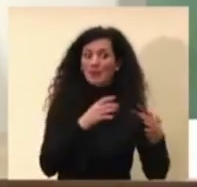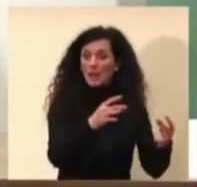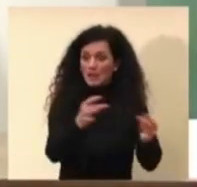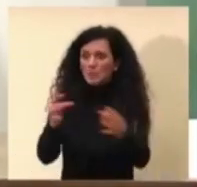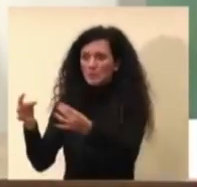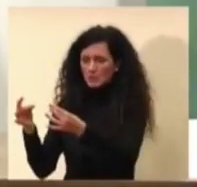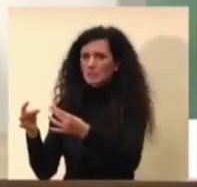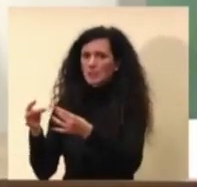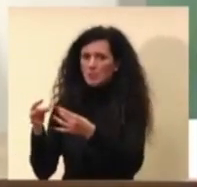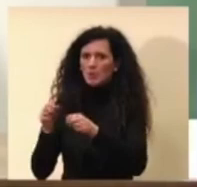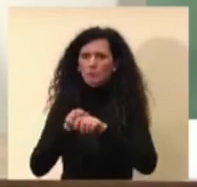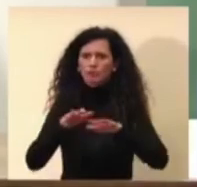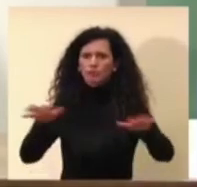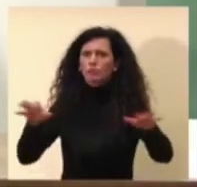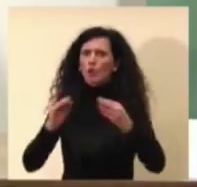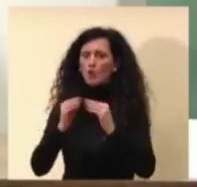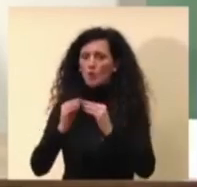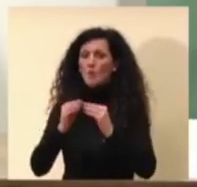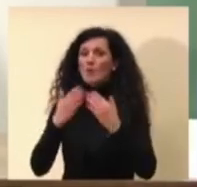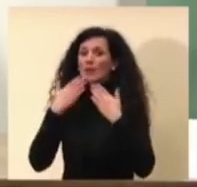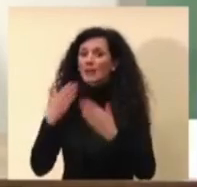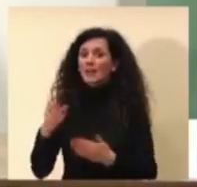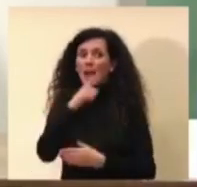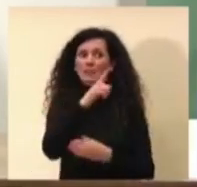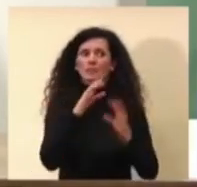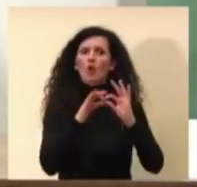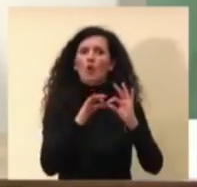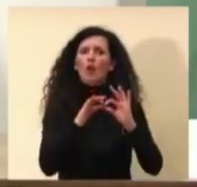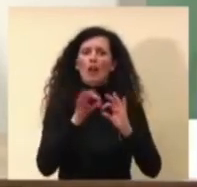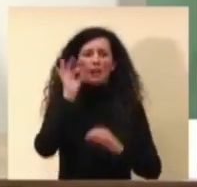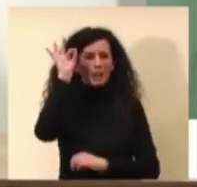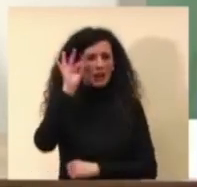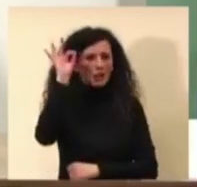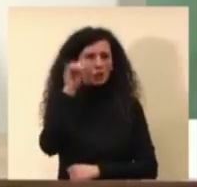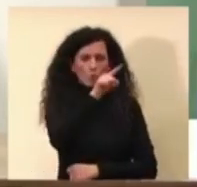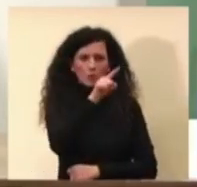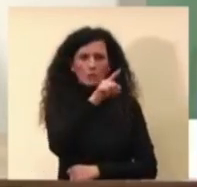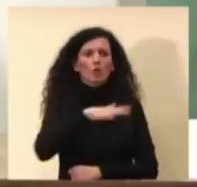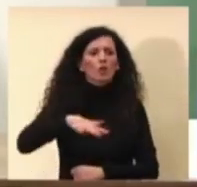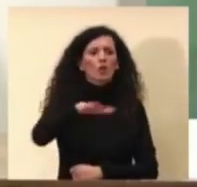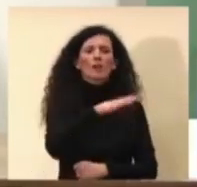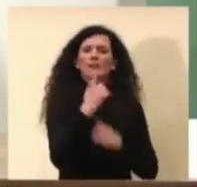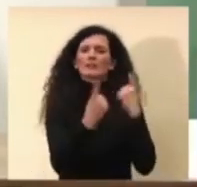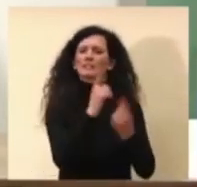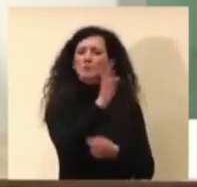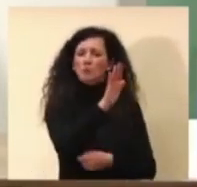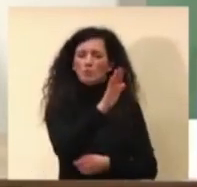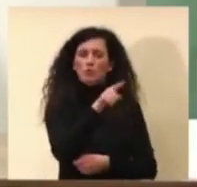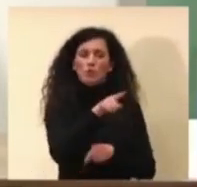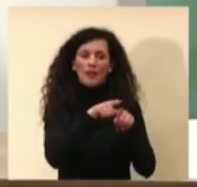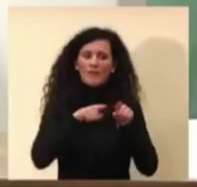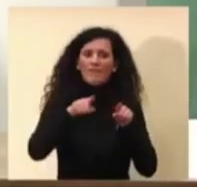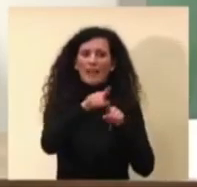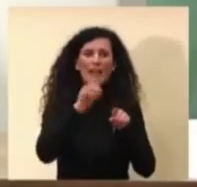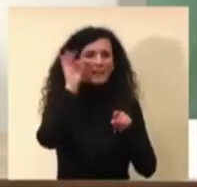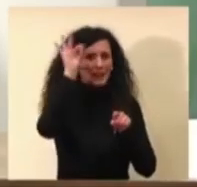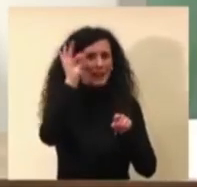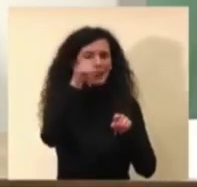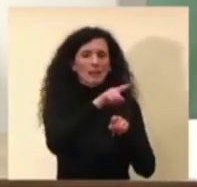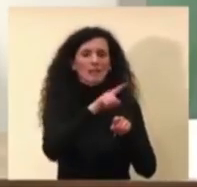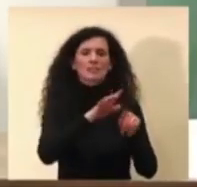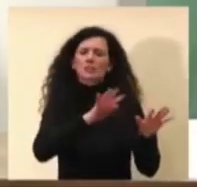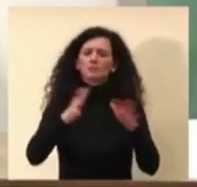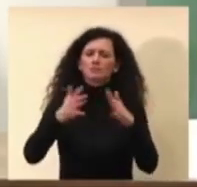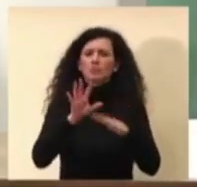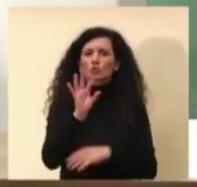del Regno Unito che nel loro contesto la trasmissibilità della variante inglese è stimata intorno al